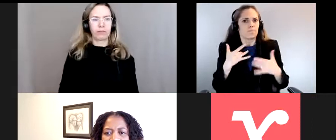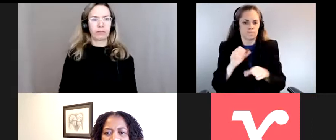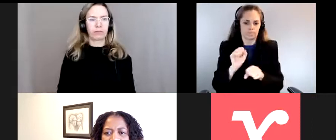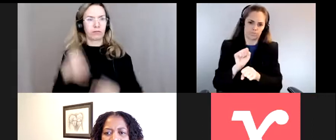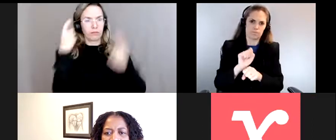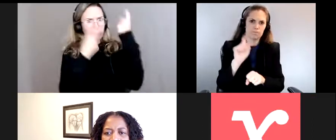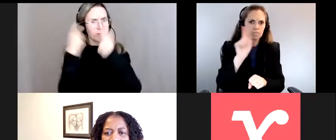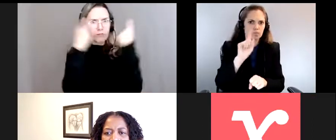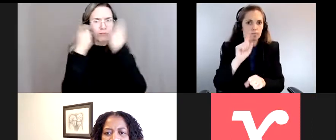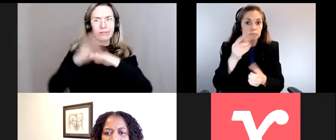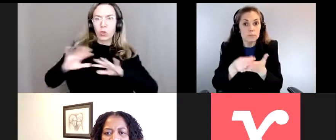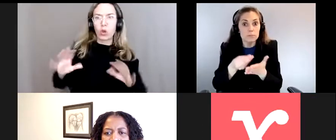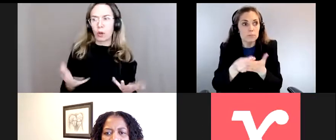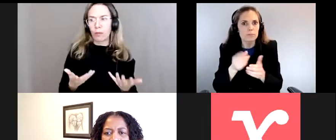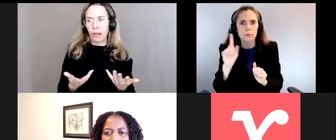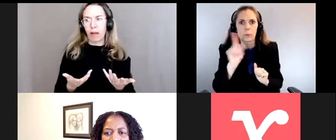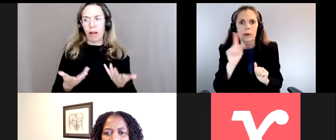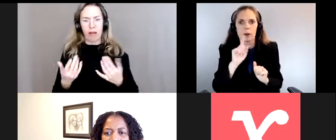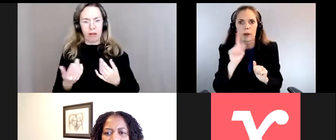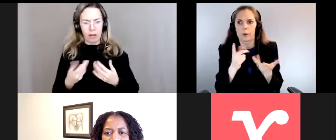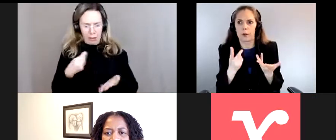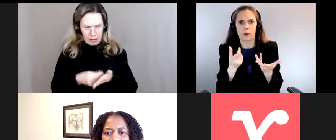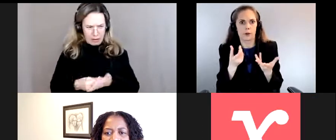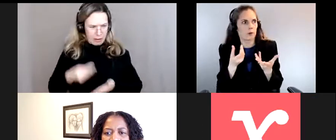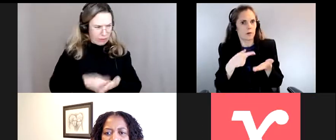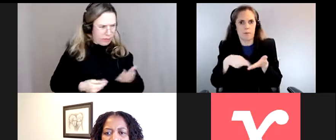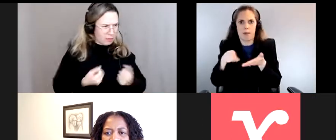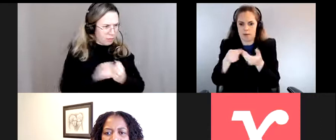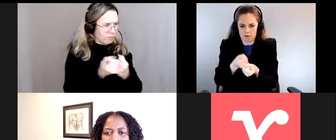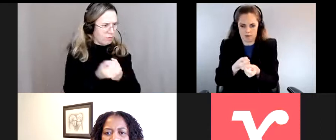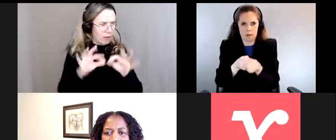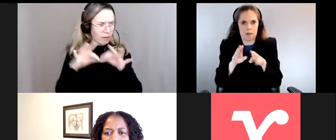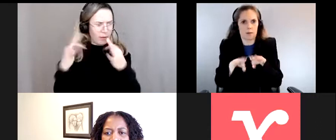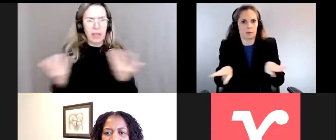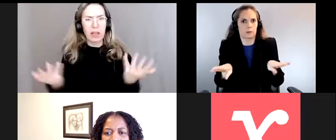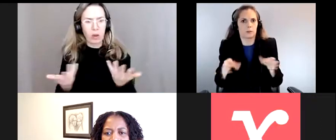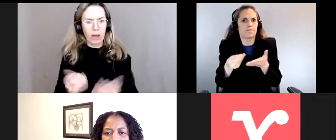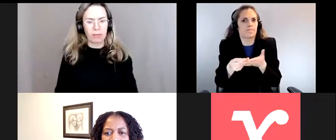pouvoir se supporter financièrement elles-mêmes et aussi aider leurs familles.